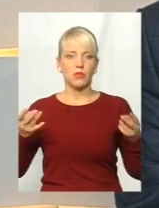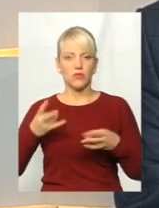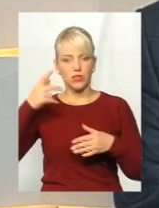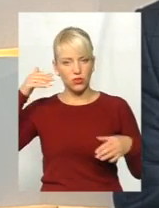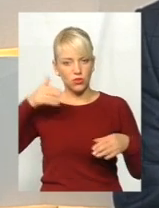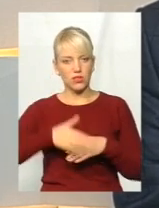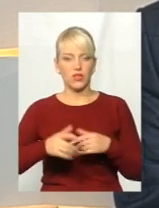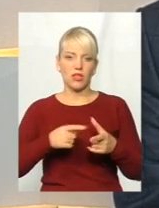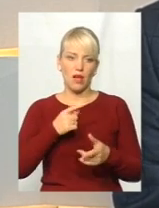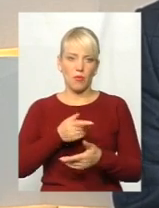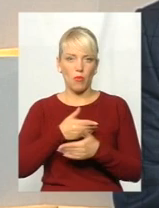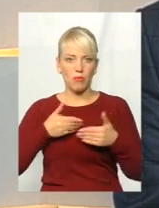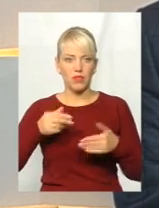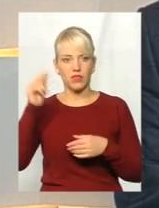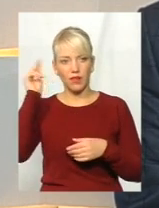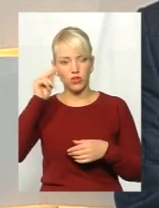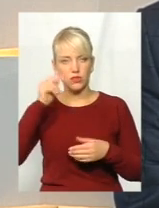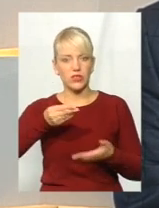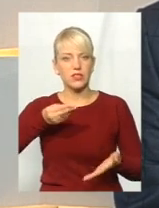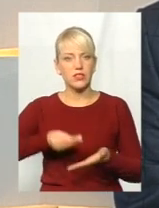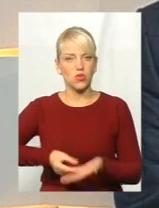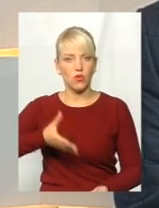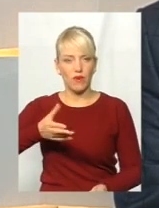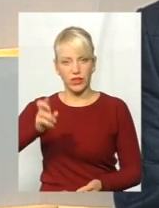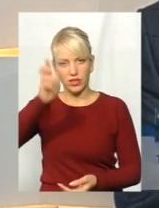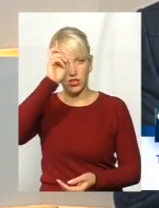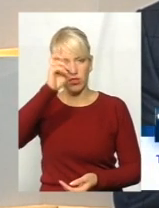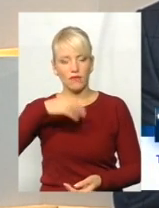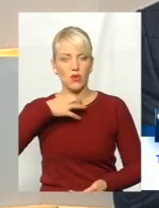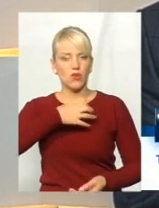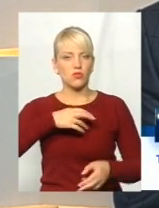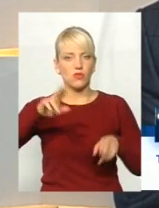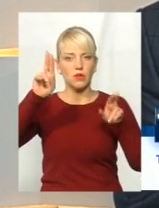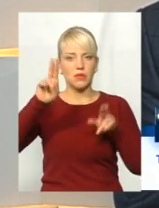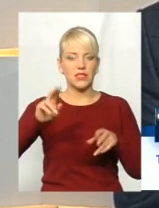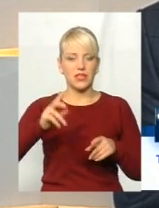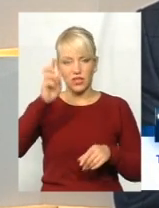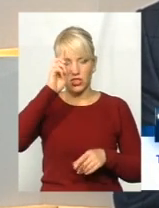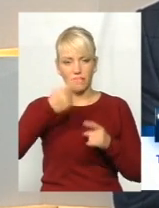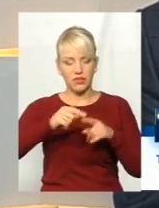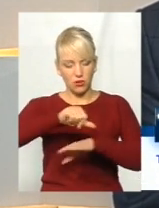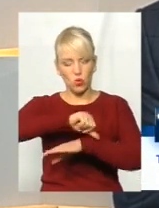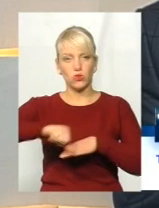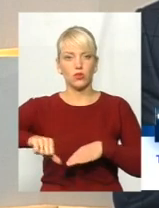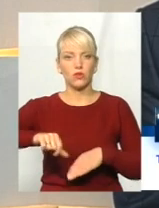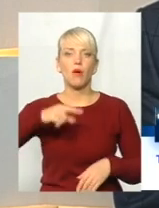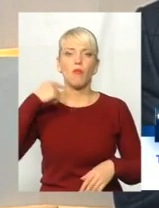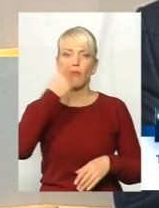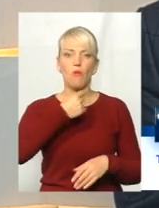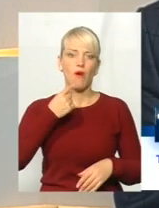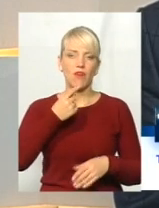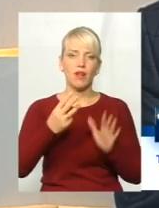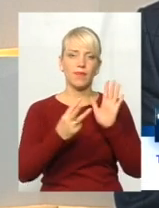або ми навчимося дійсно цінувати державу, основні принципи держави – це кордон, мова, герб,